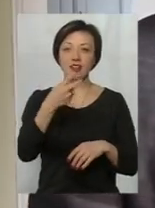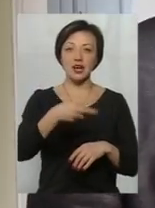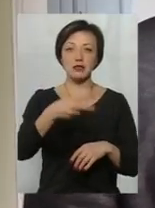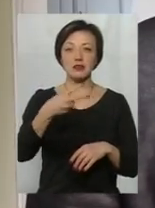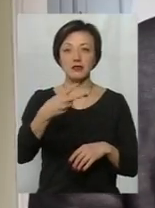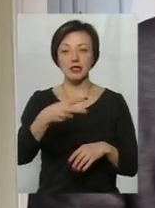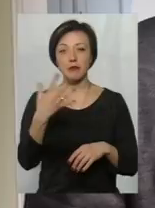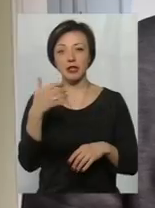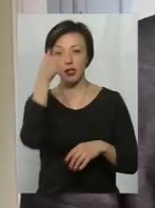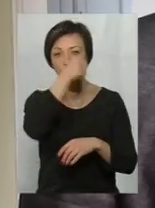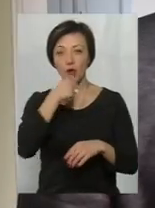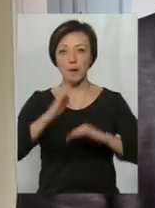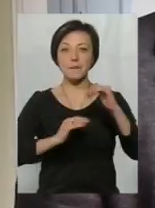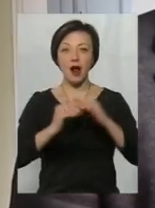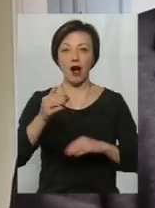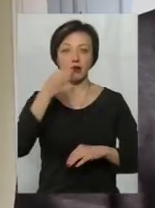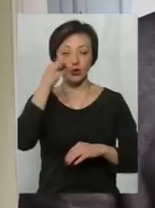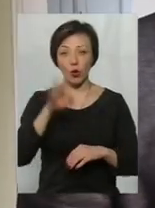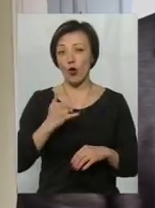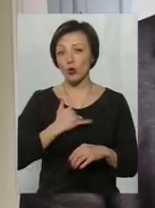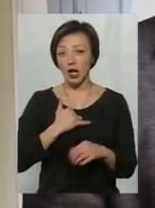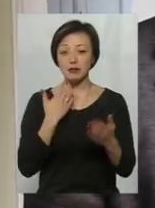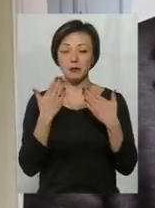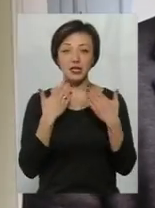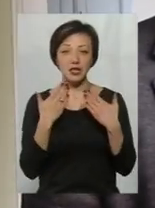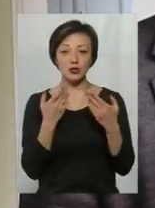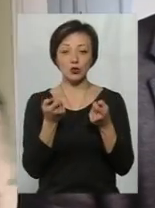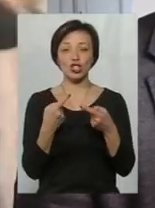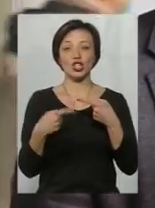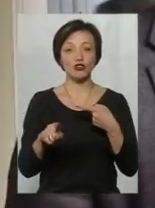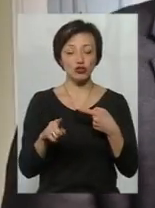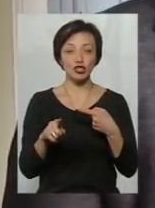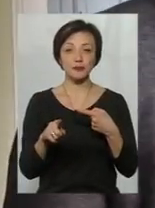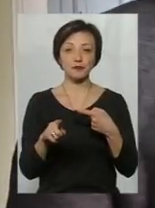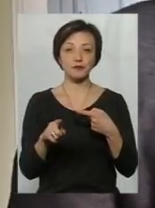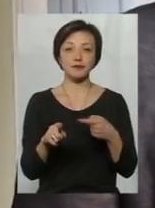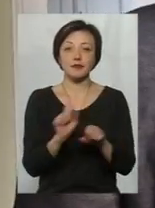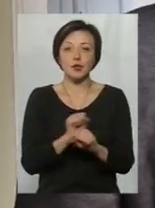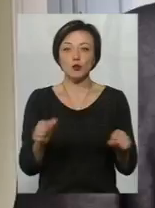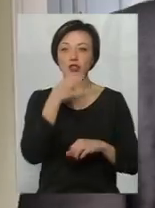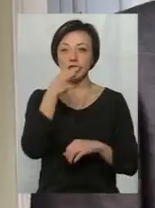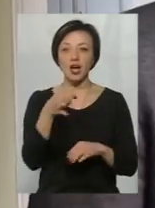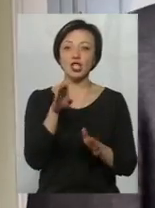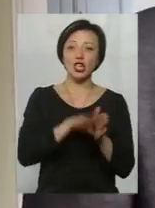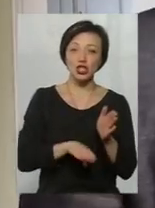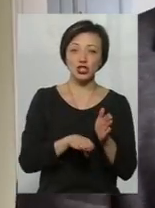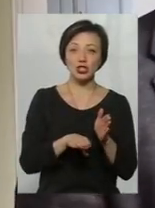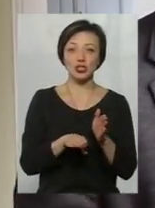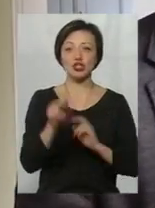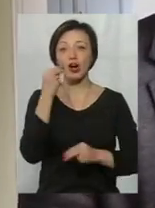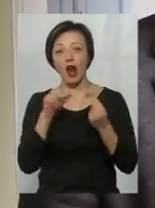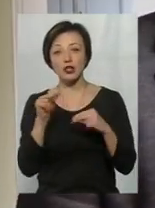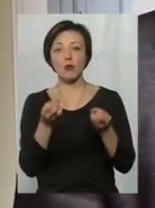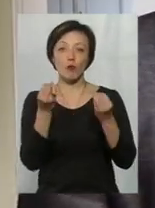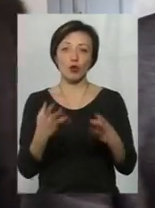років практикування. У нас підхід дещо інший. Не можна сказати, що він гірший чи він